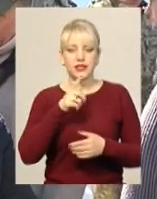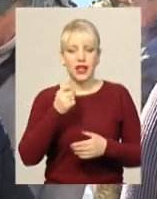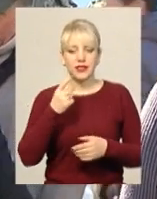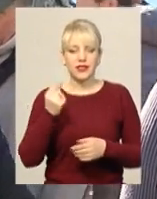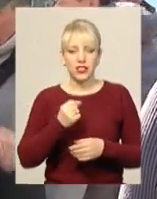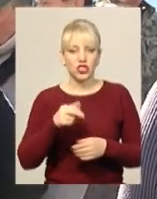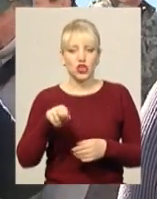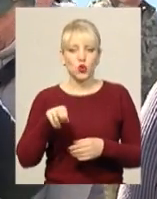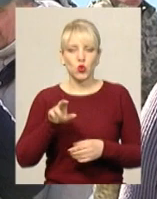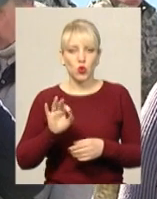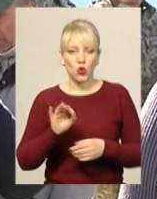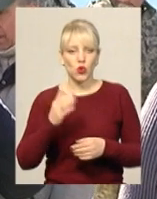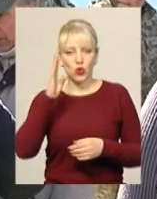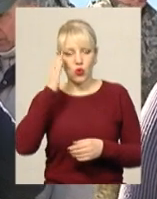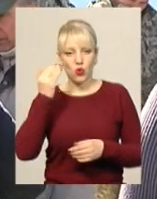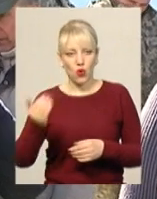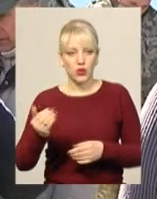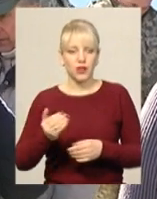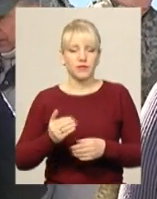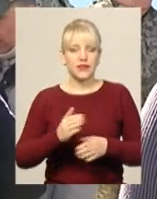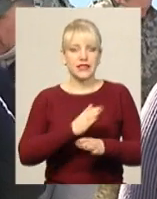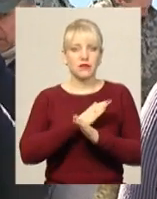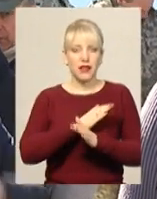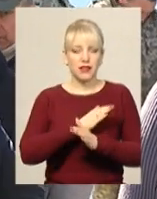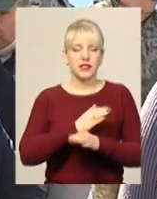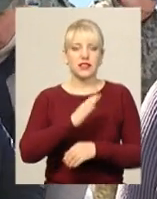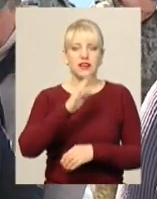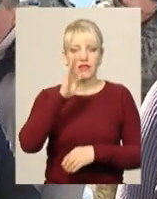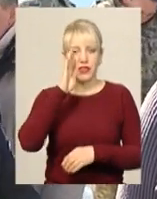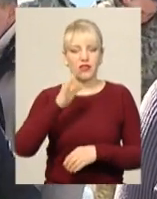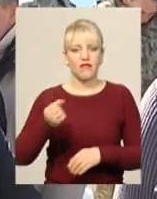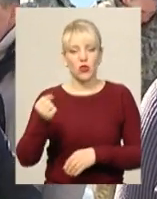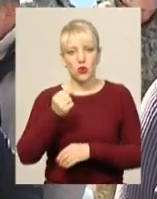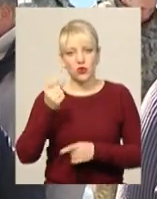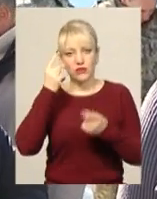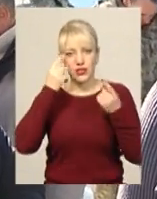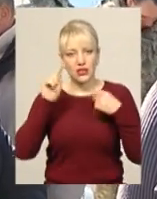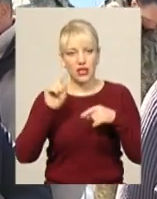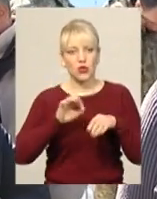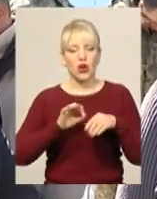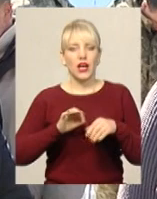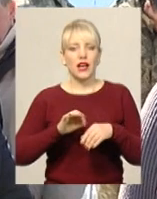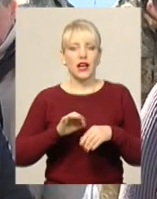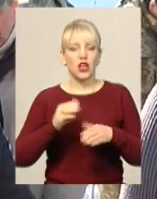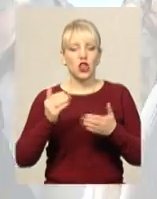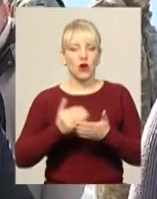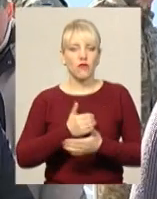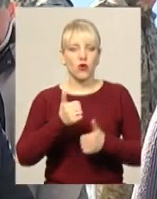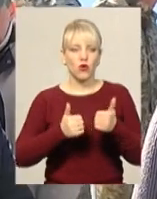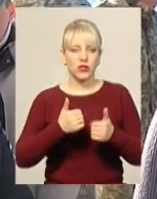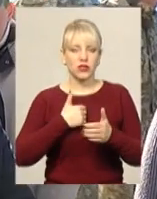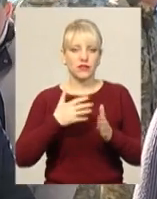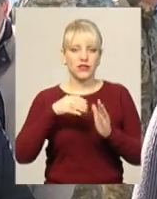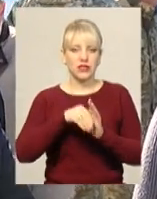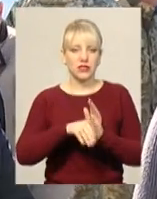тиждень до його смарті він виношував ідею нового конкурсу, мав його втілити. Мав